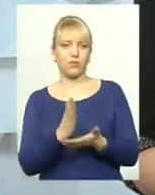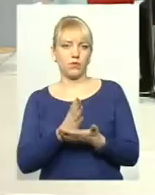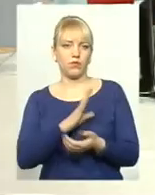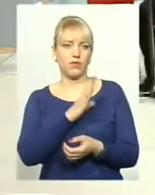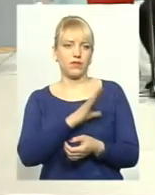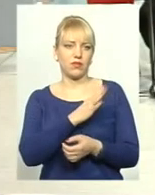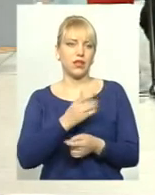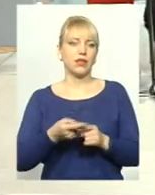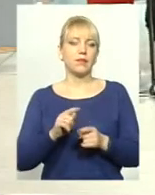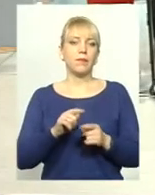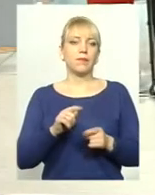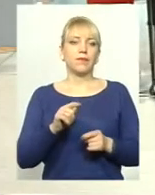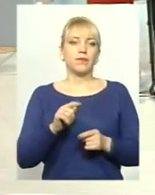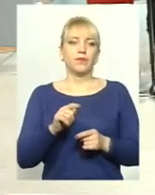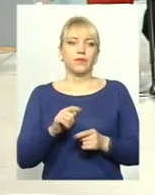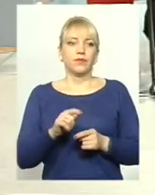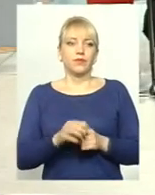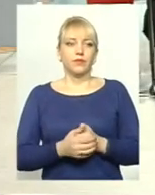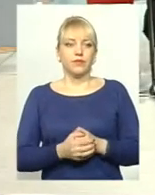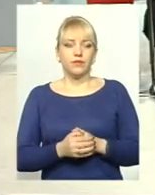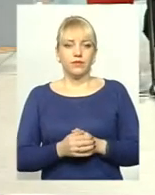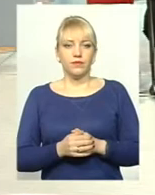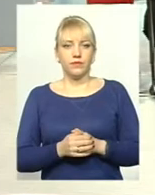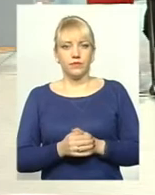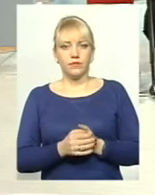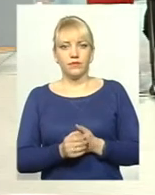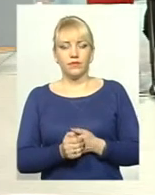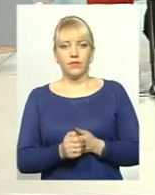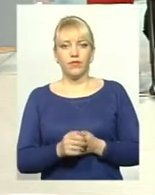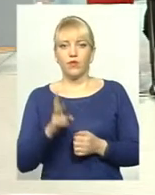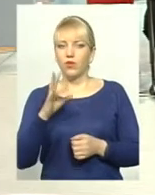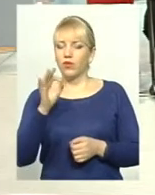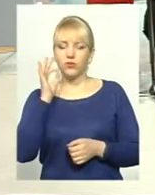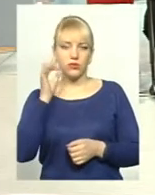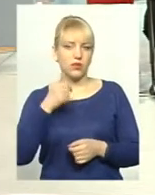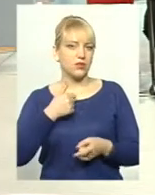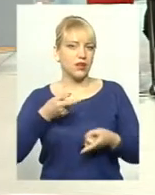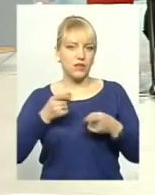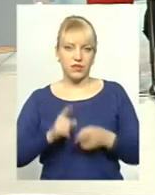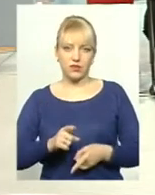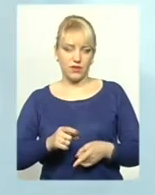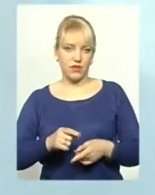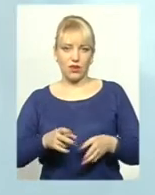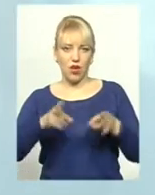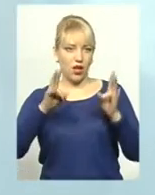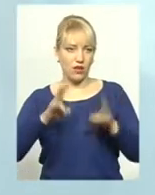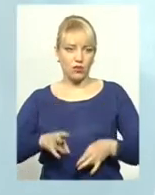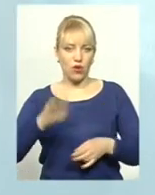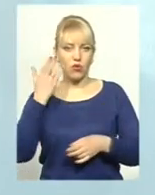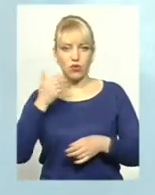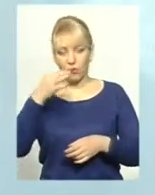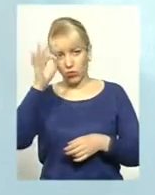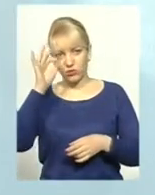Це поодинокі випадки, тим більше вони мають місце. З котами це в нас дійсно катастрофа. Мені коли дзвонить поліція, буває,